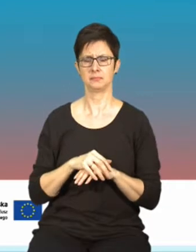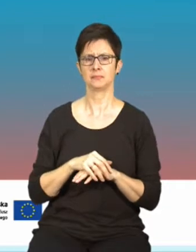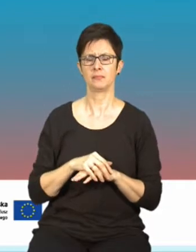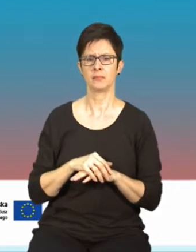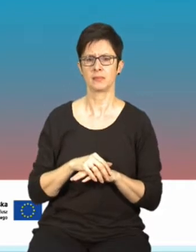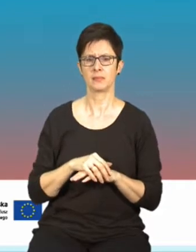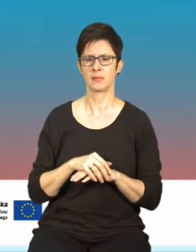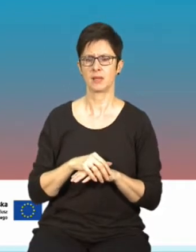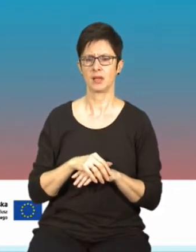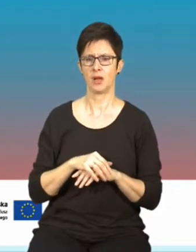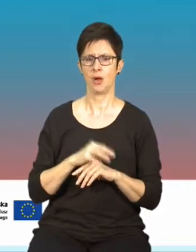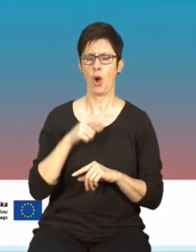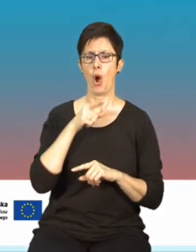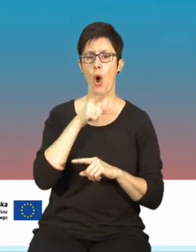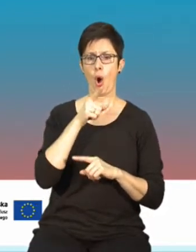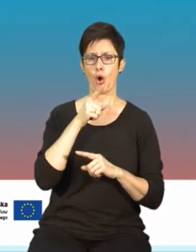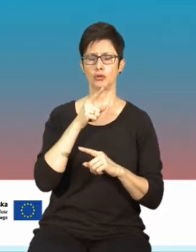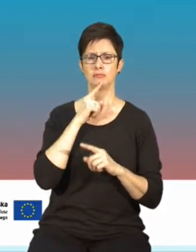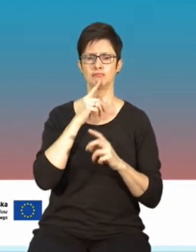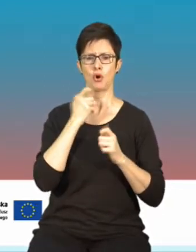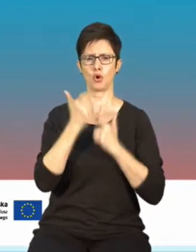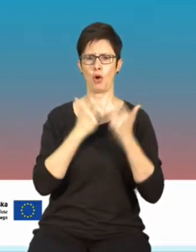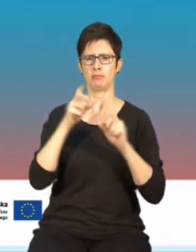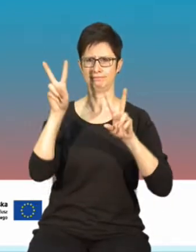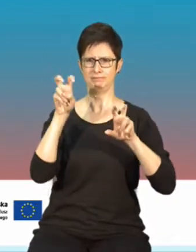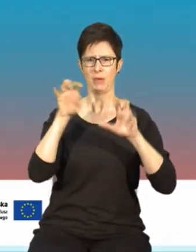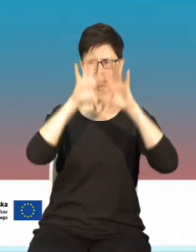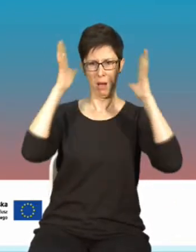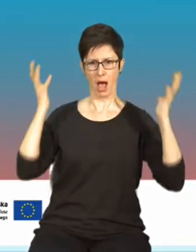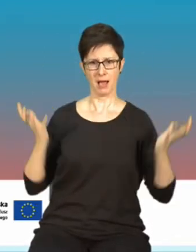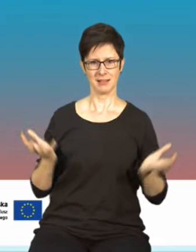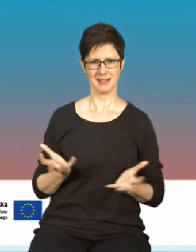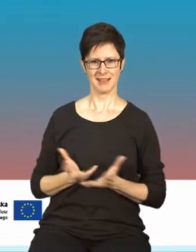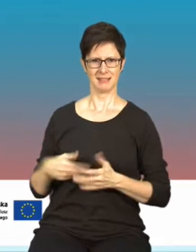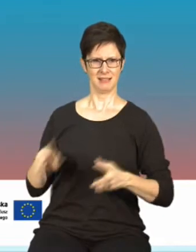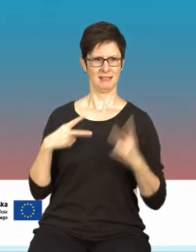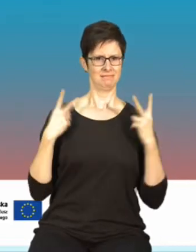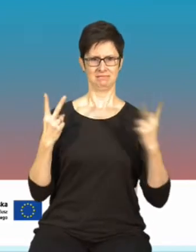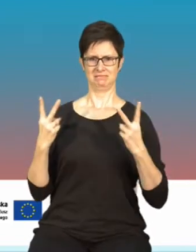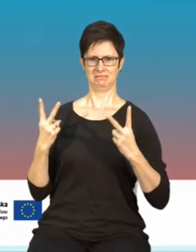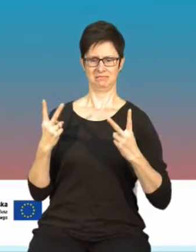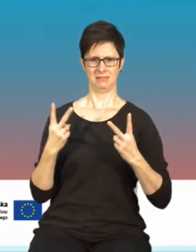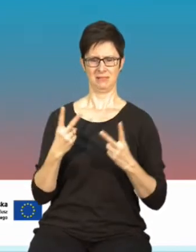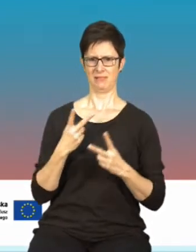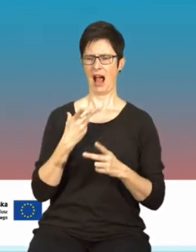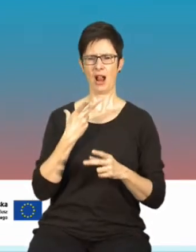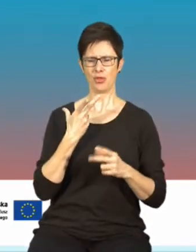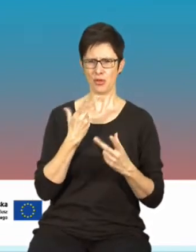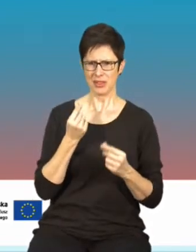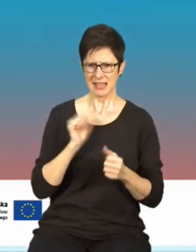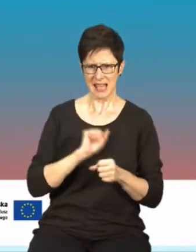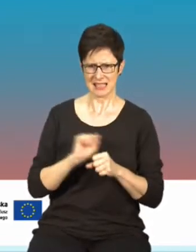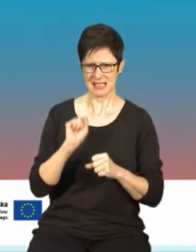tej bańki, którą oni wokół siebie tworzą razem ze swoimi zwolennikami już nie jest tak prosto, jak z czystą